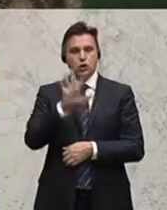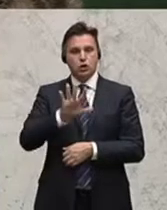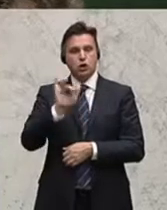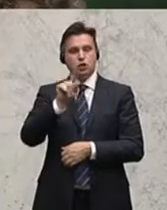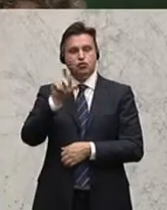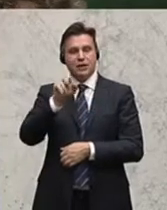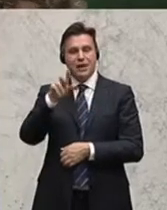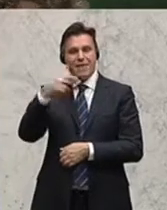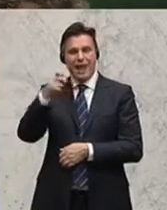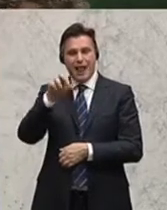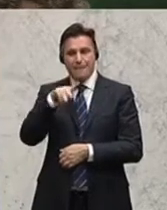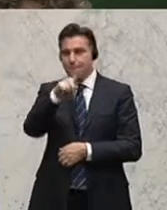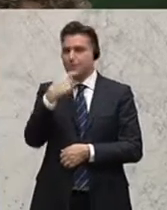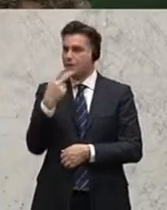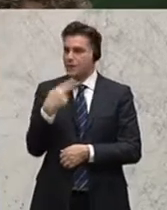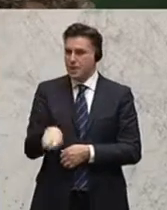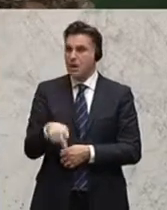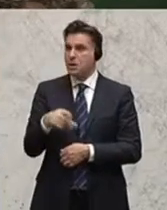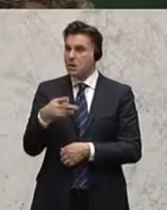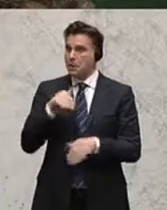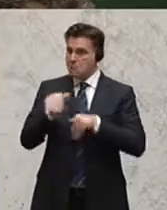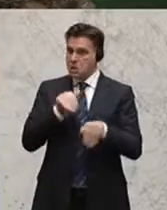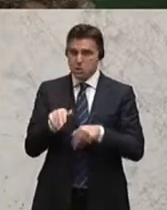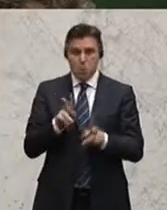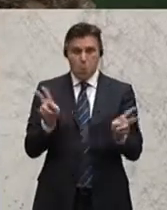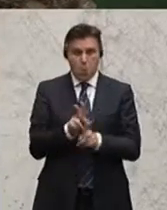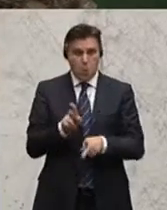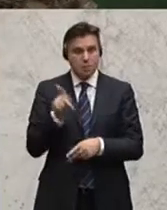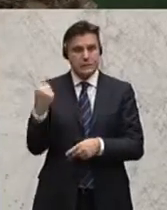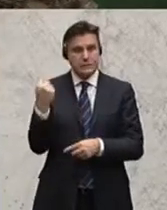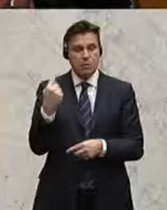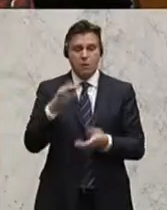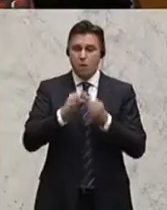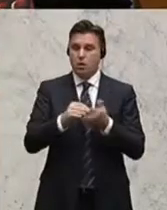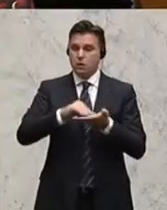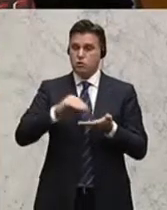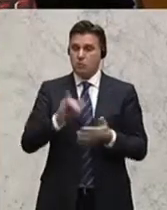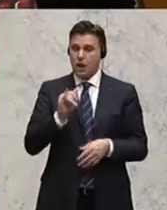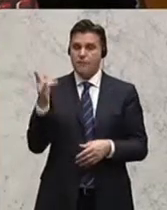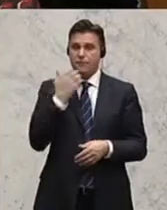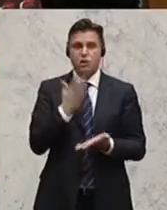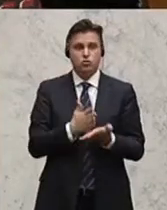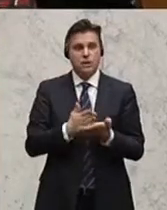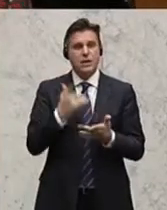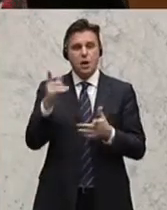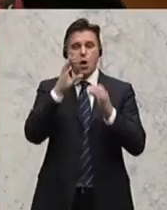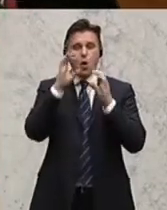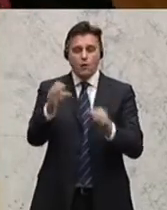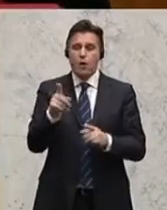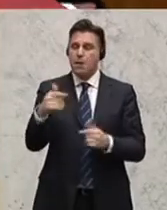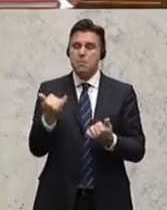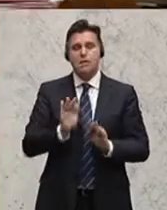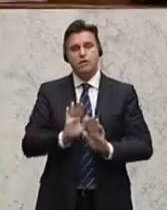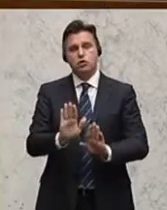nicht dafür. Am Wochenende lese ich, Minister Kurz sehr wohl sagt, dass er das möchte. Ich bin der Meinung, liebe ÖVP, nicht auf die lange